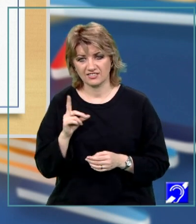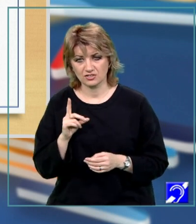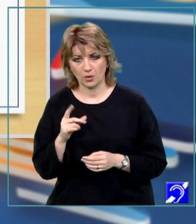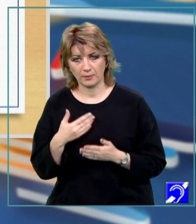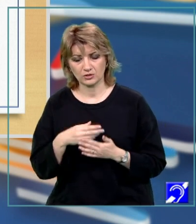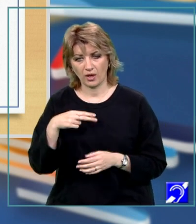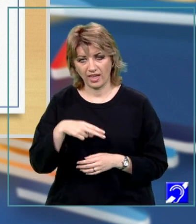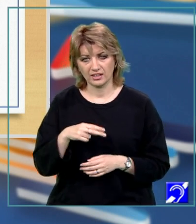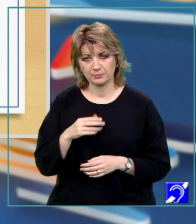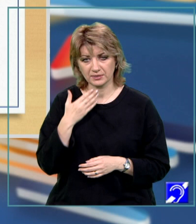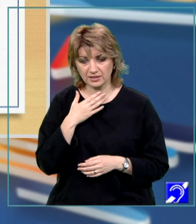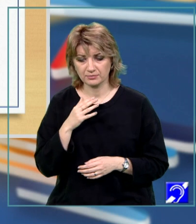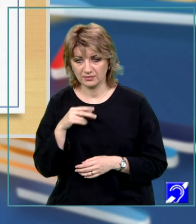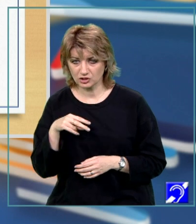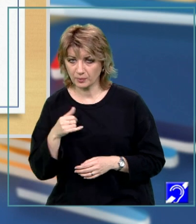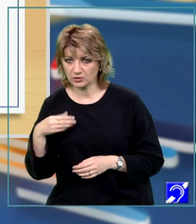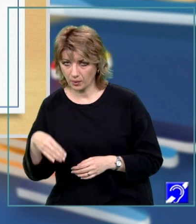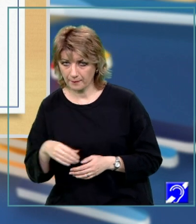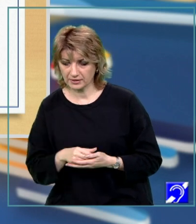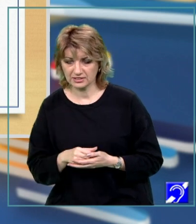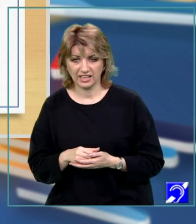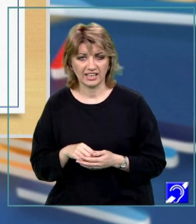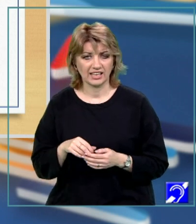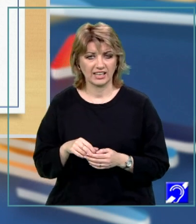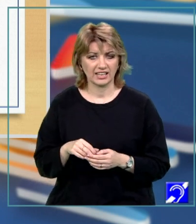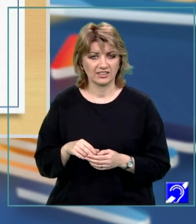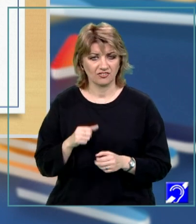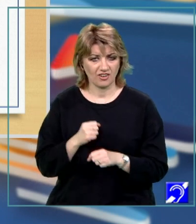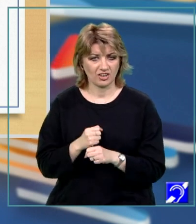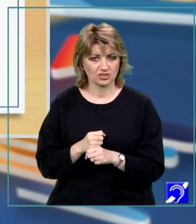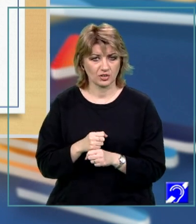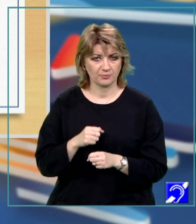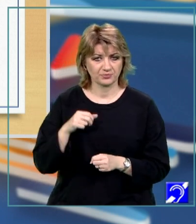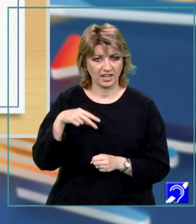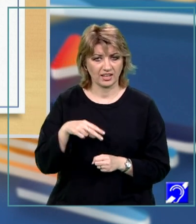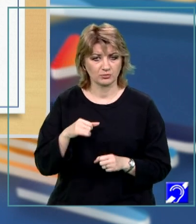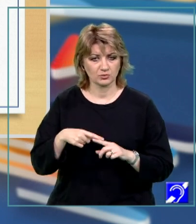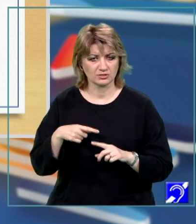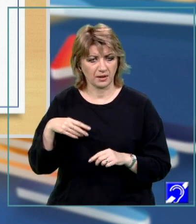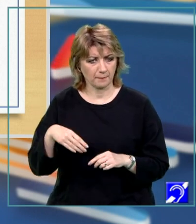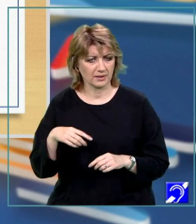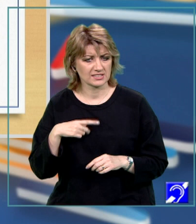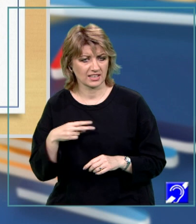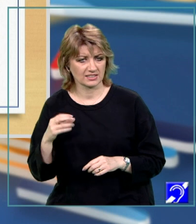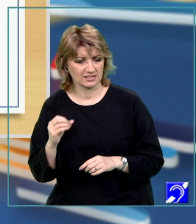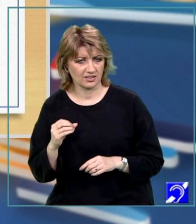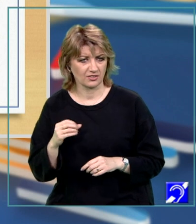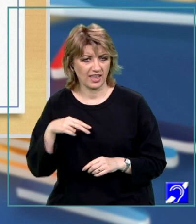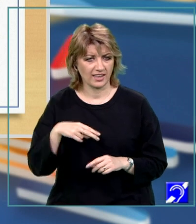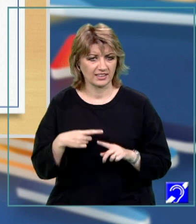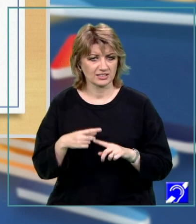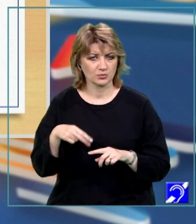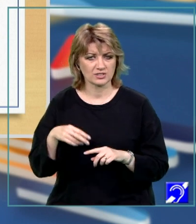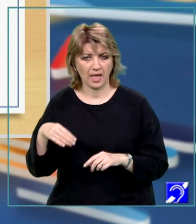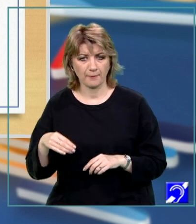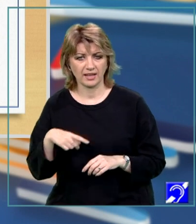atât pentru N, cât și pentru M. Inițializăm EXP N cu 0, de asemenea EXP M cu 0,